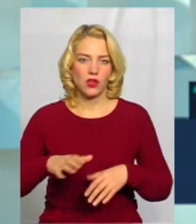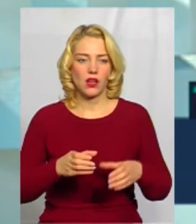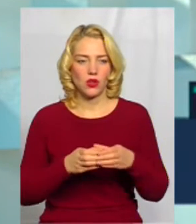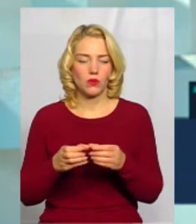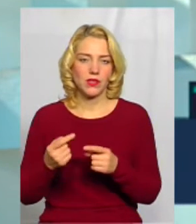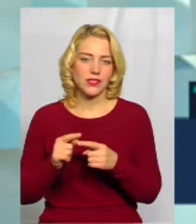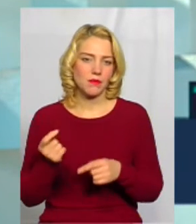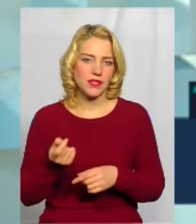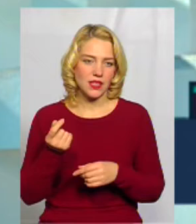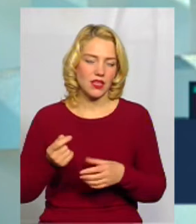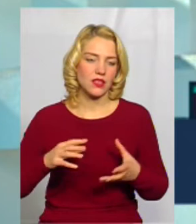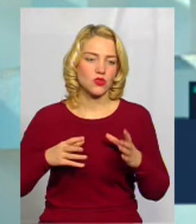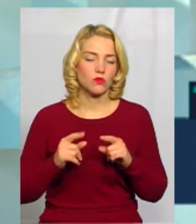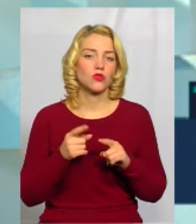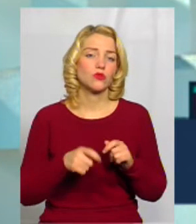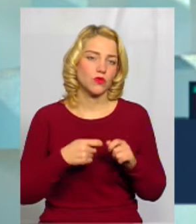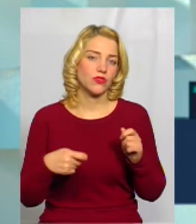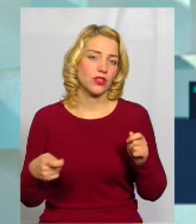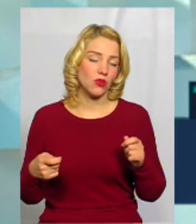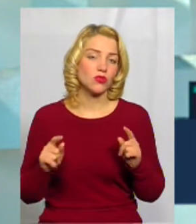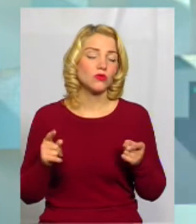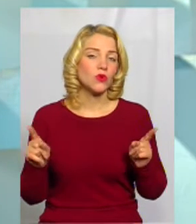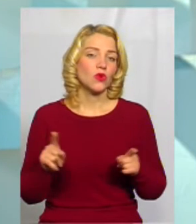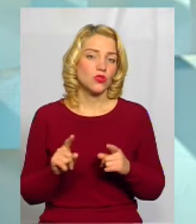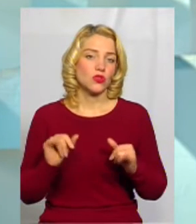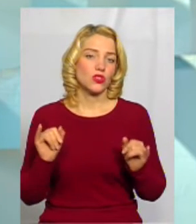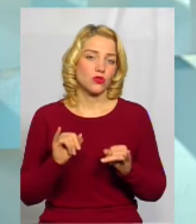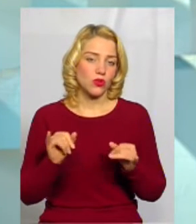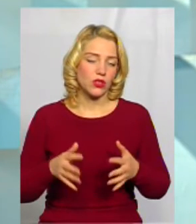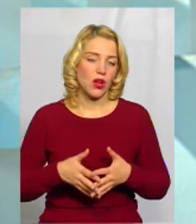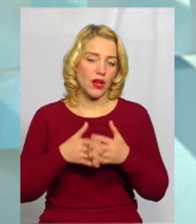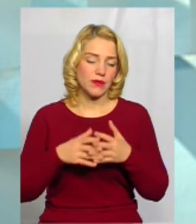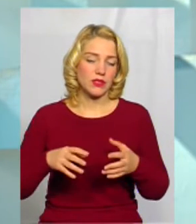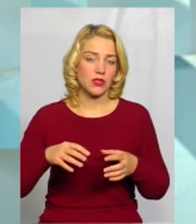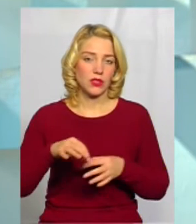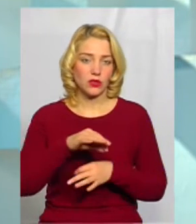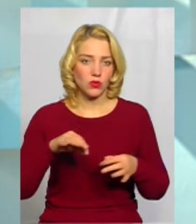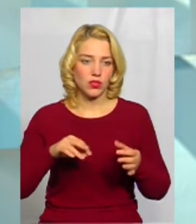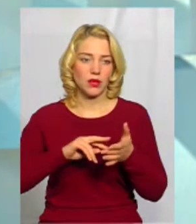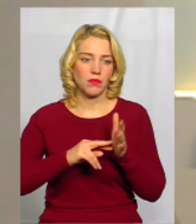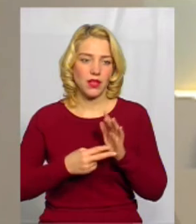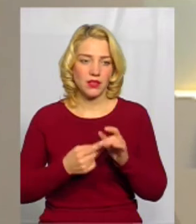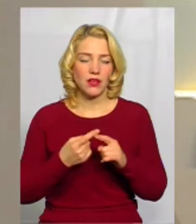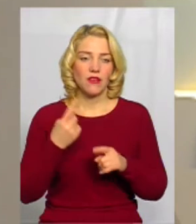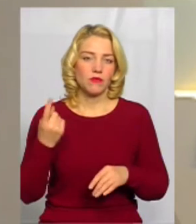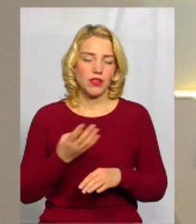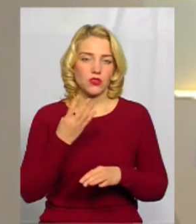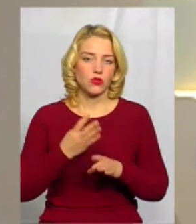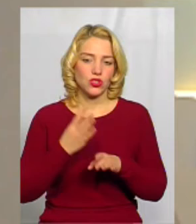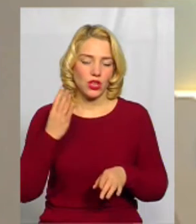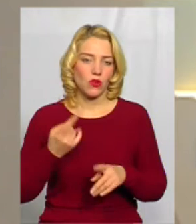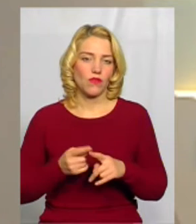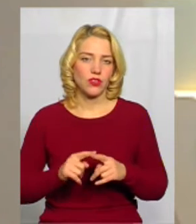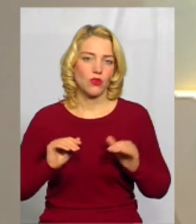чому завжди відтягується? Тому що історико-архітектурний опорний план в першу чергу, ну і генеральний план, він